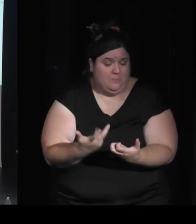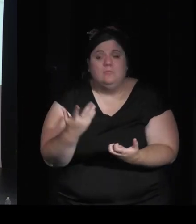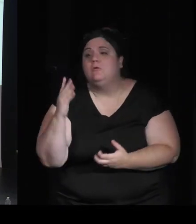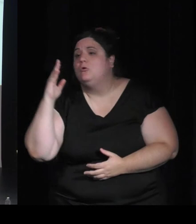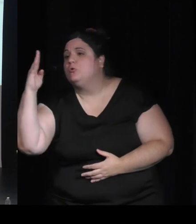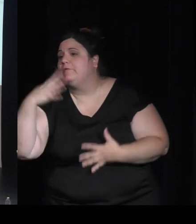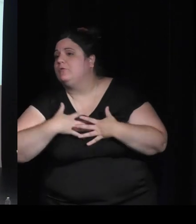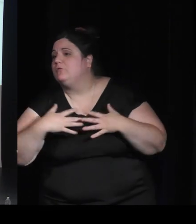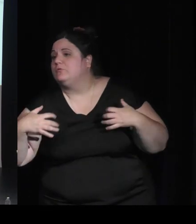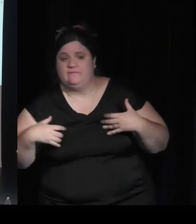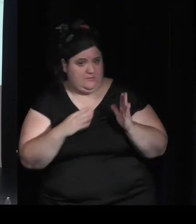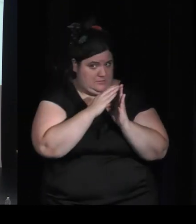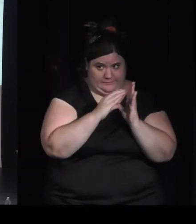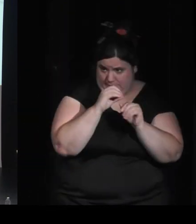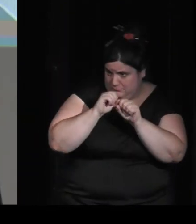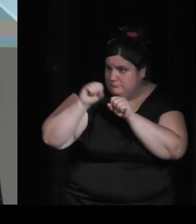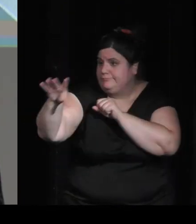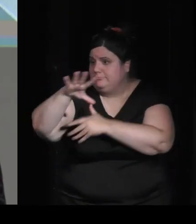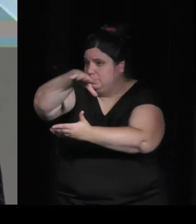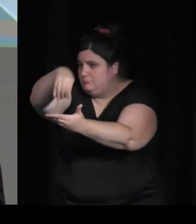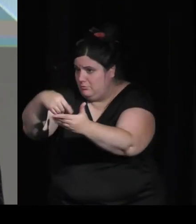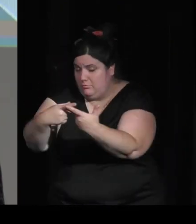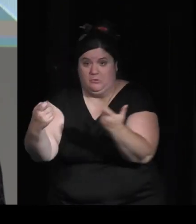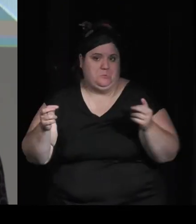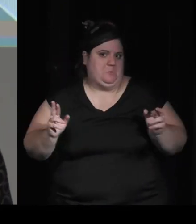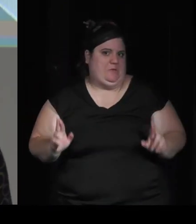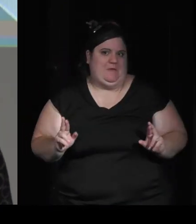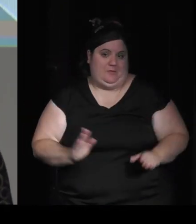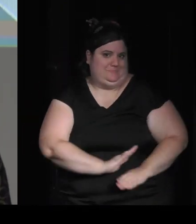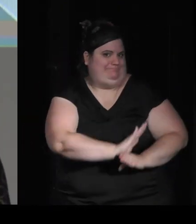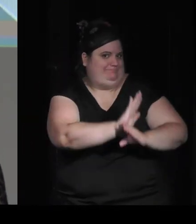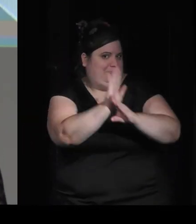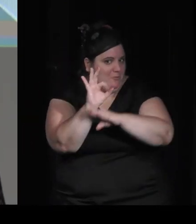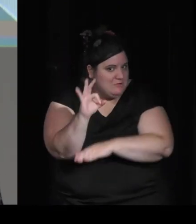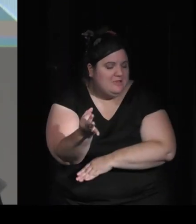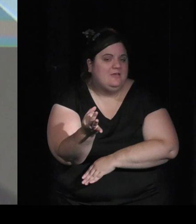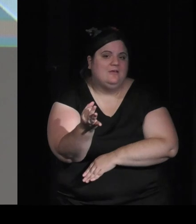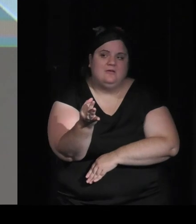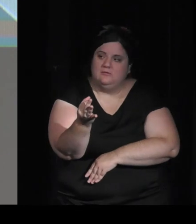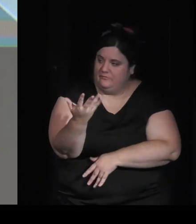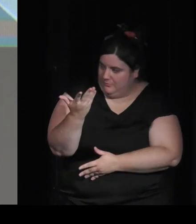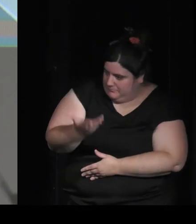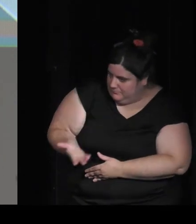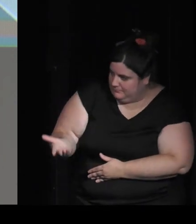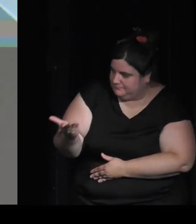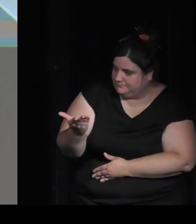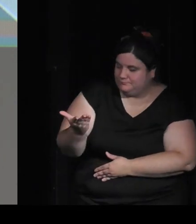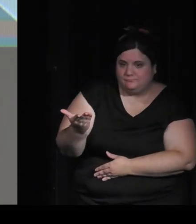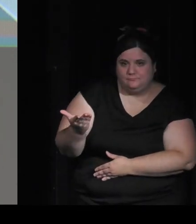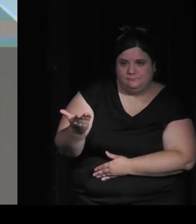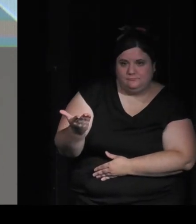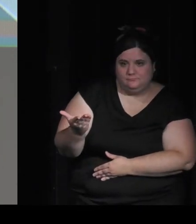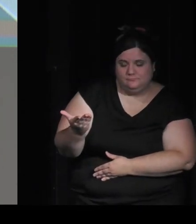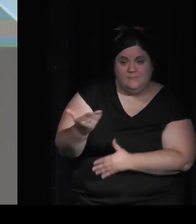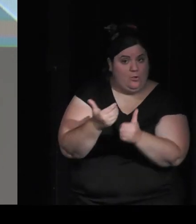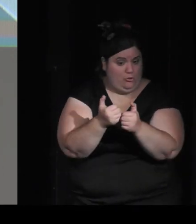conférences scientifiques donc on espère à travers ça montrer justement le potentiel et la transversalité de ce